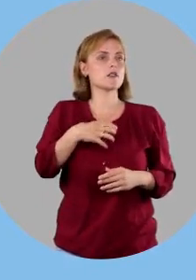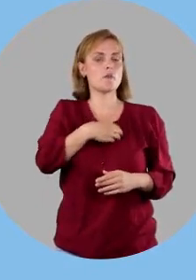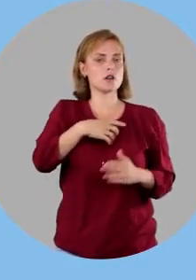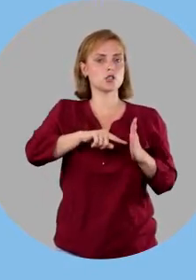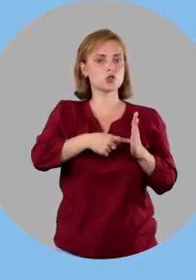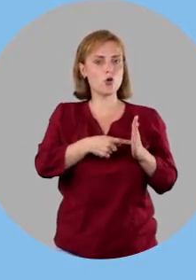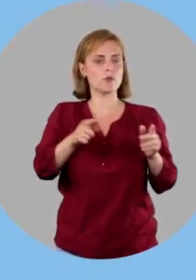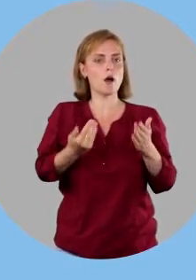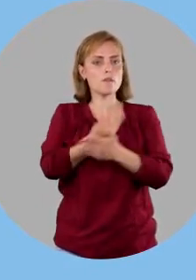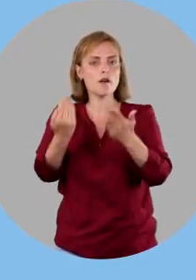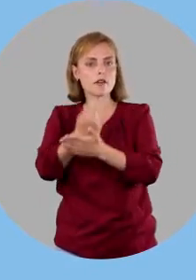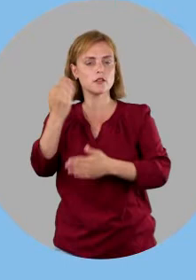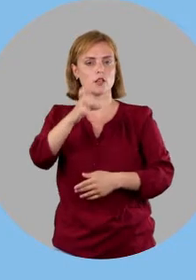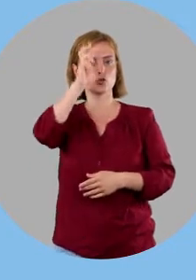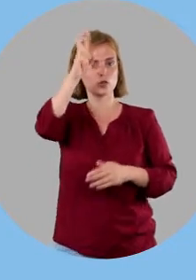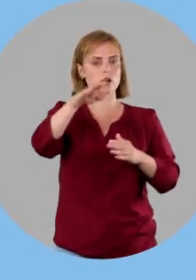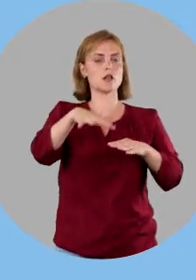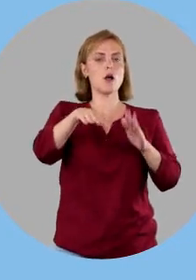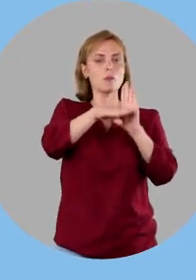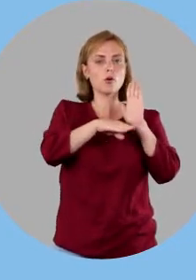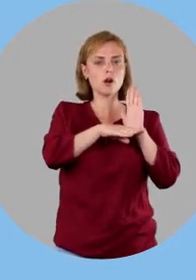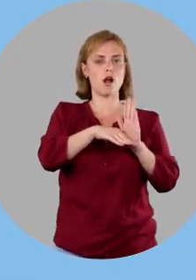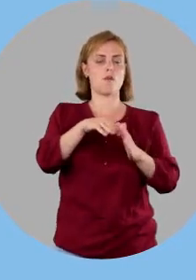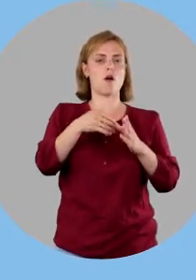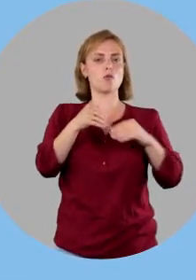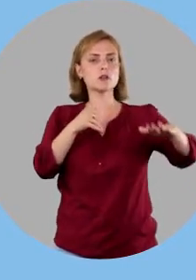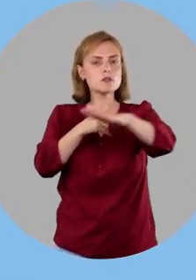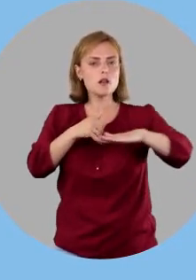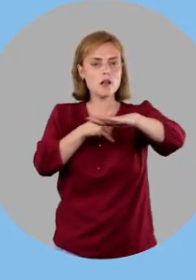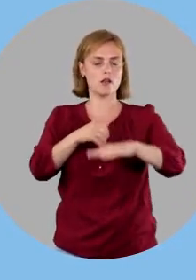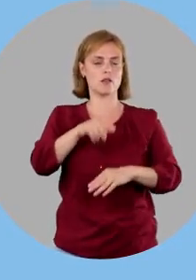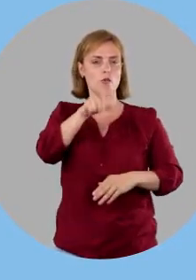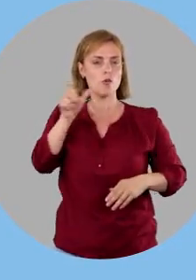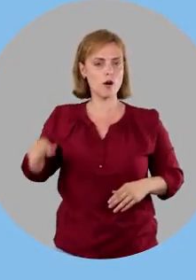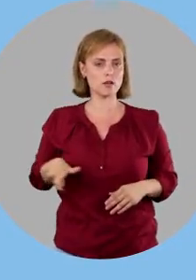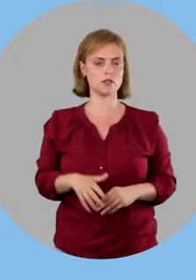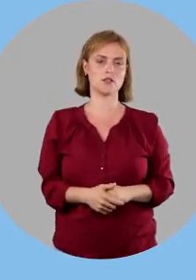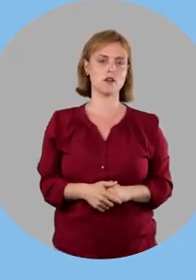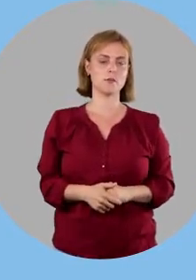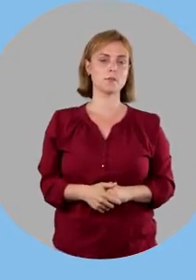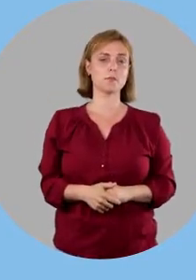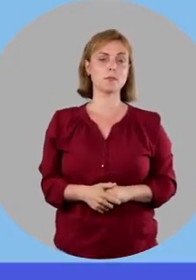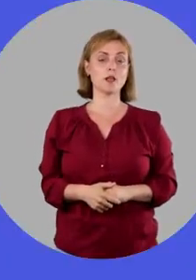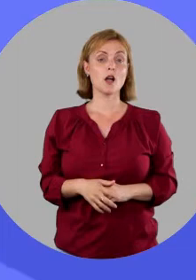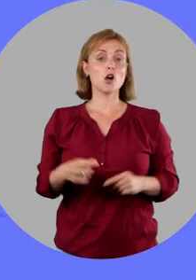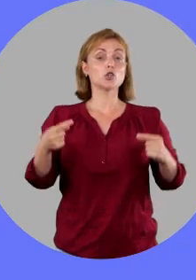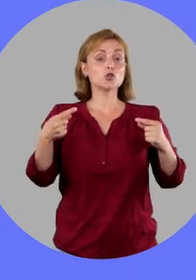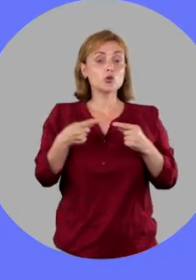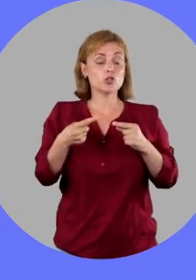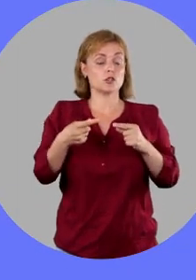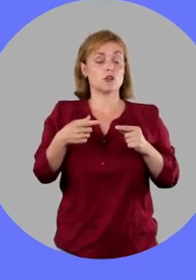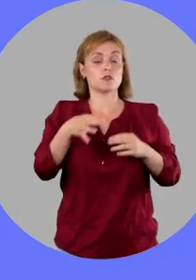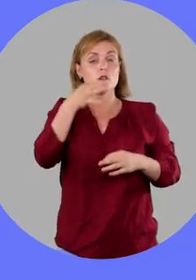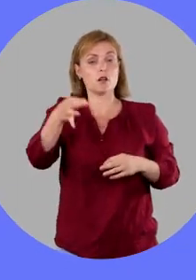обновления Государственного реестра населения, который является основой для Государственного избирательного реестра. Точно установленный и легко